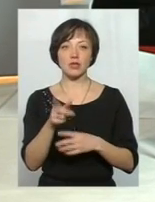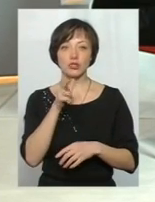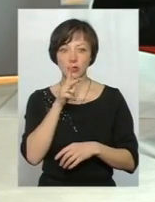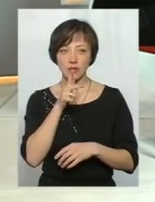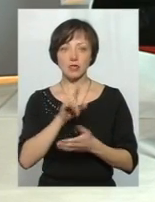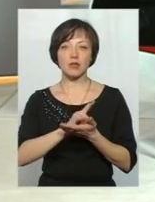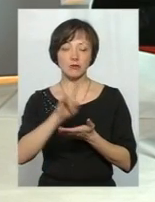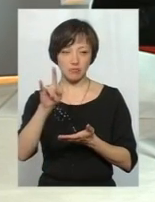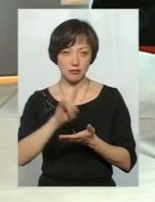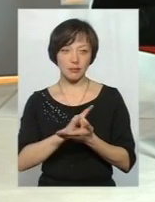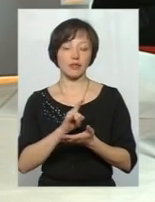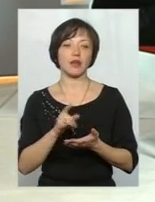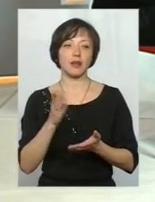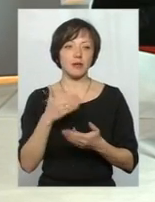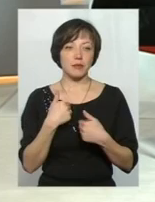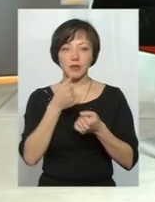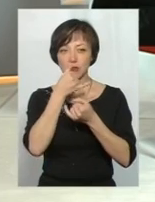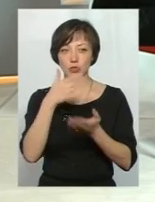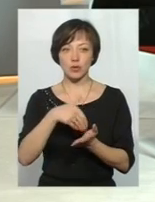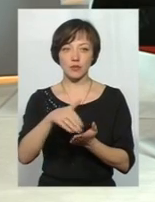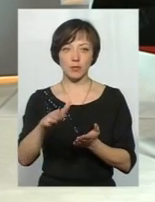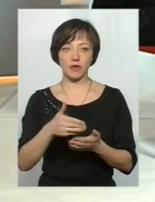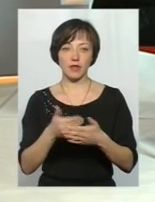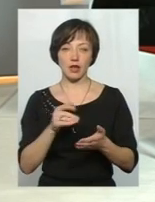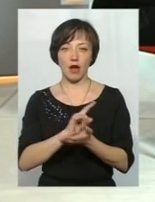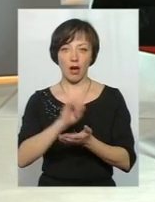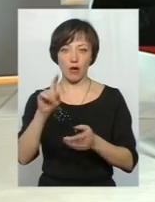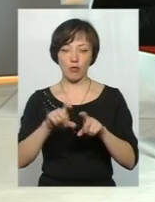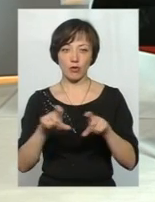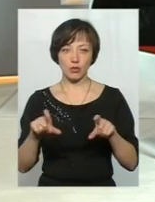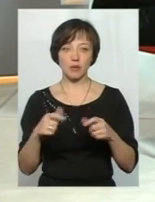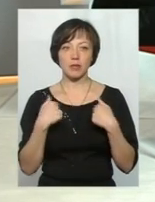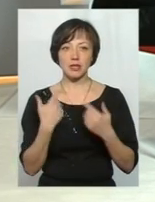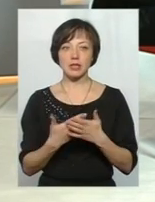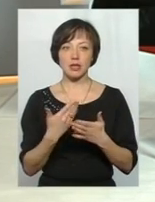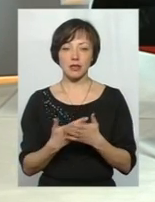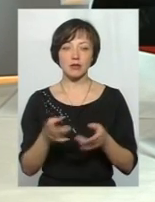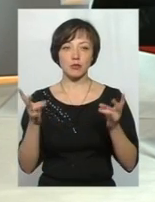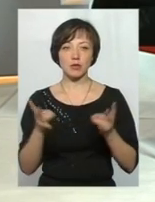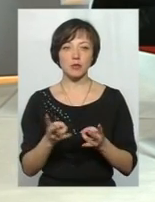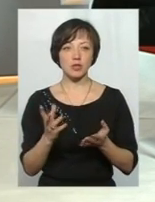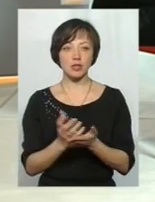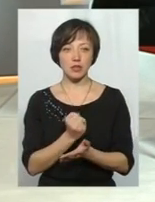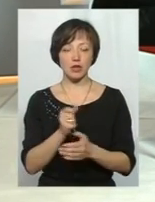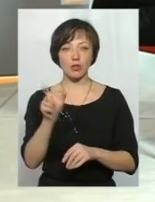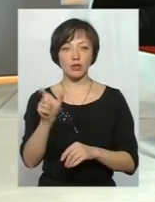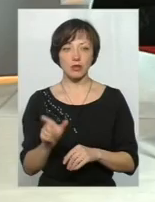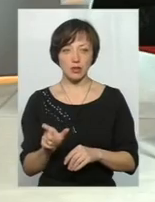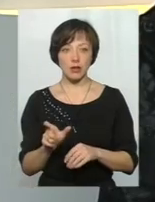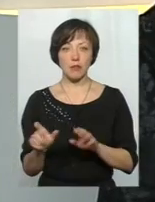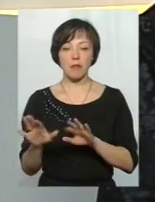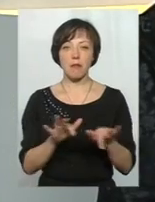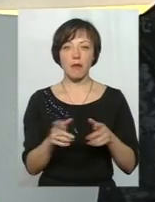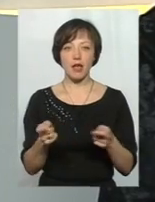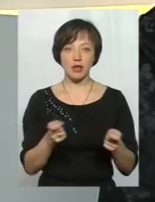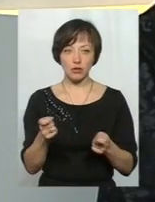літають на літаках, ми не можемо відмовитись від аеропорту. Мені здається, найперше нам потрібно знайти людину, менеджера,